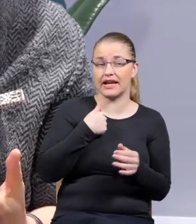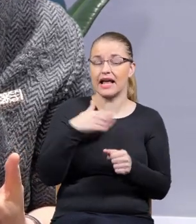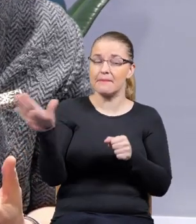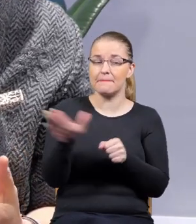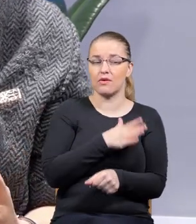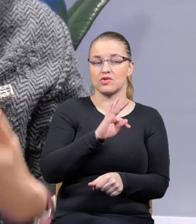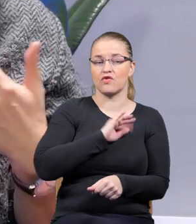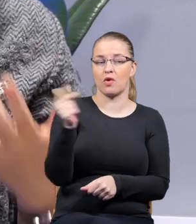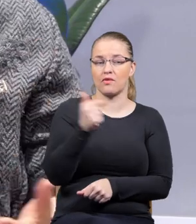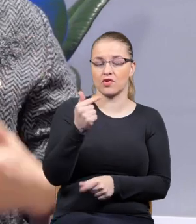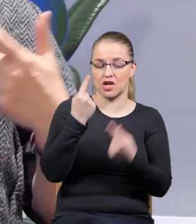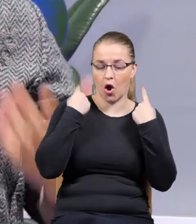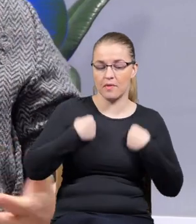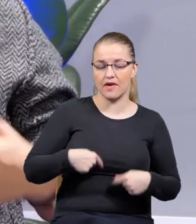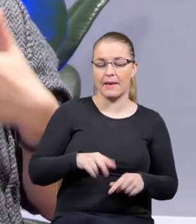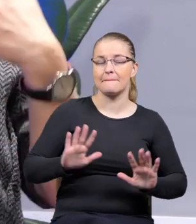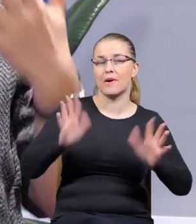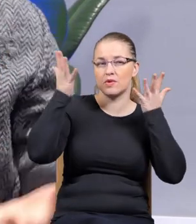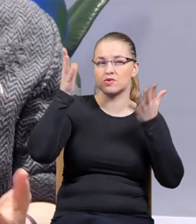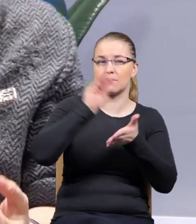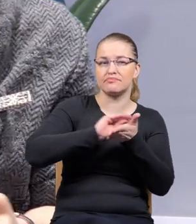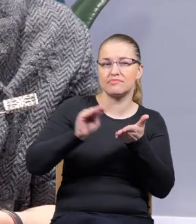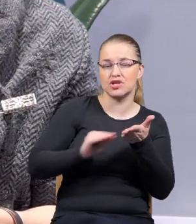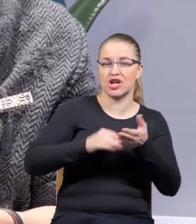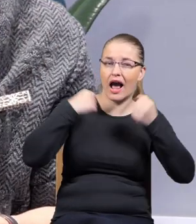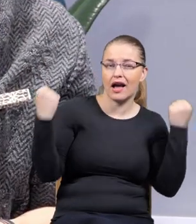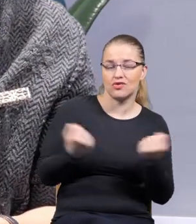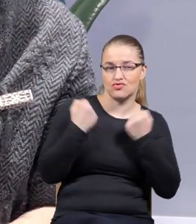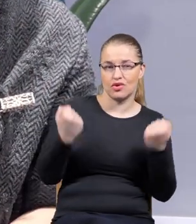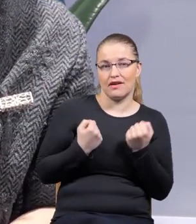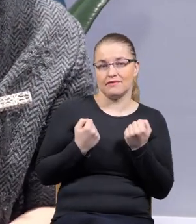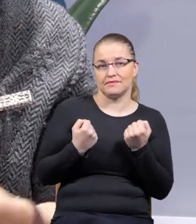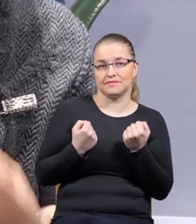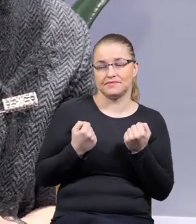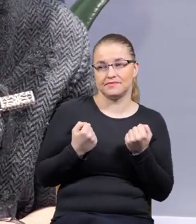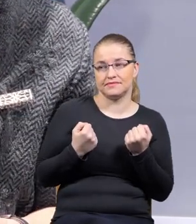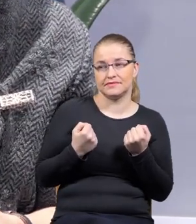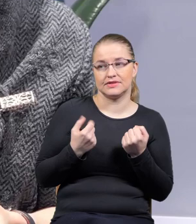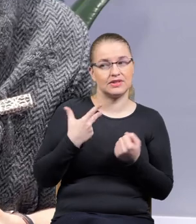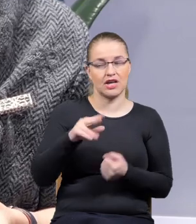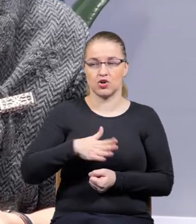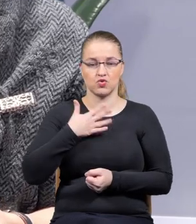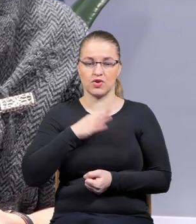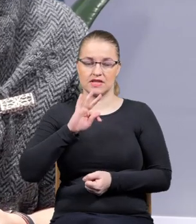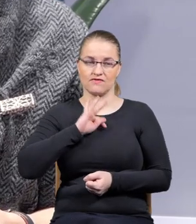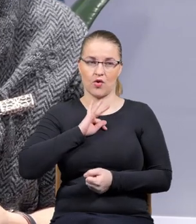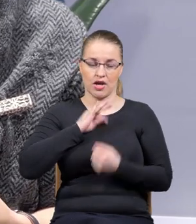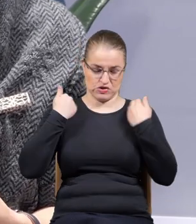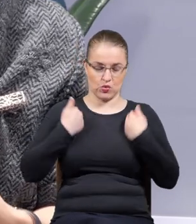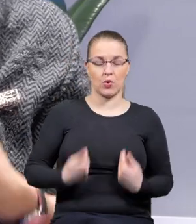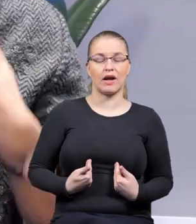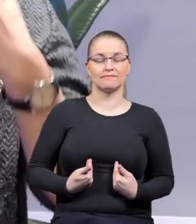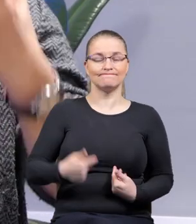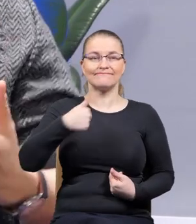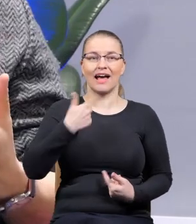obywatelski i protestuję, piszę, angażuję się, to nie czuję się w swojej skórze, czuję